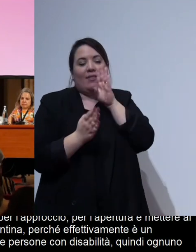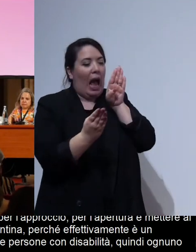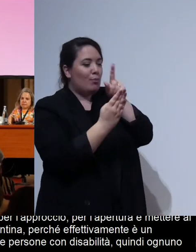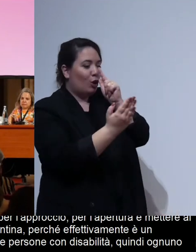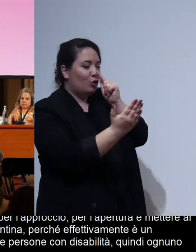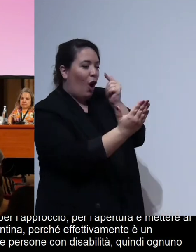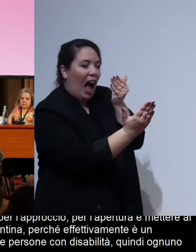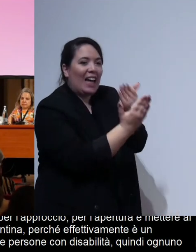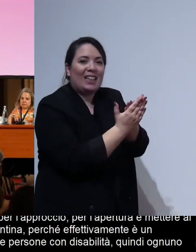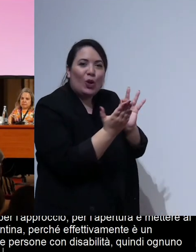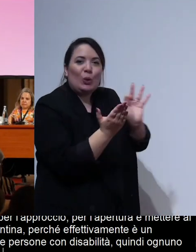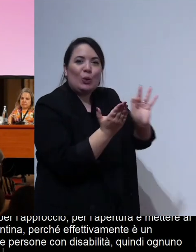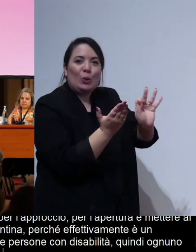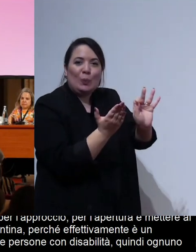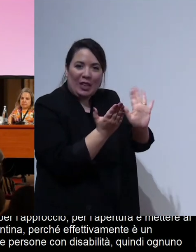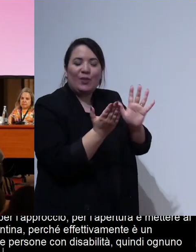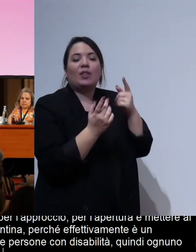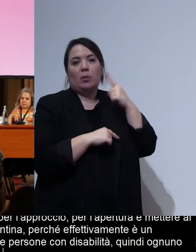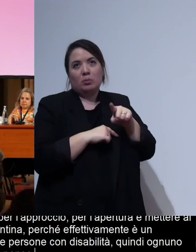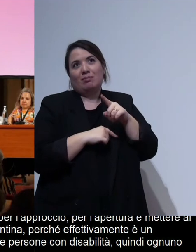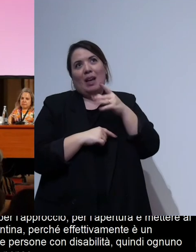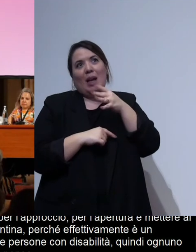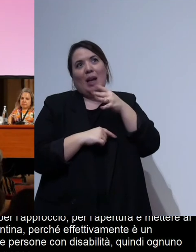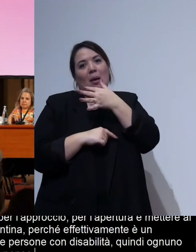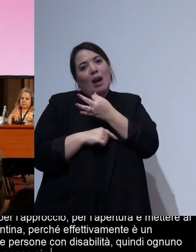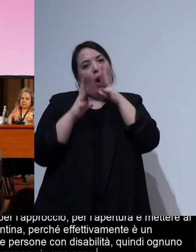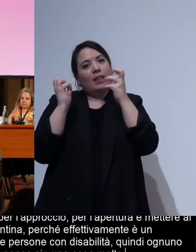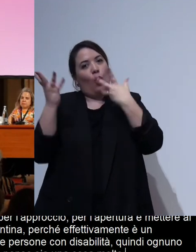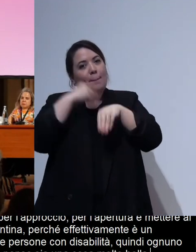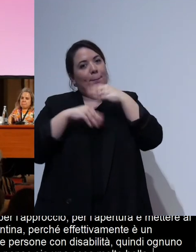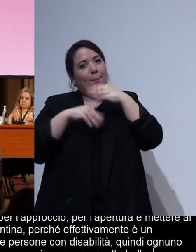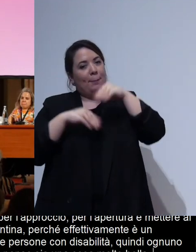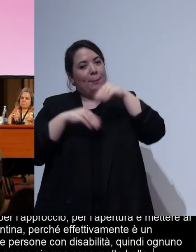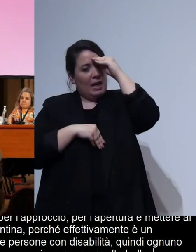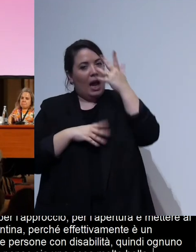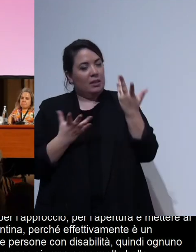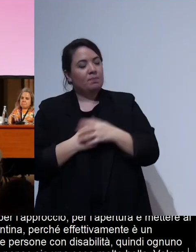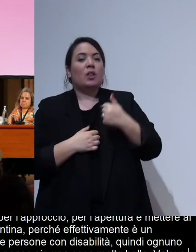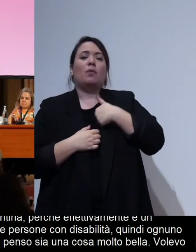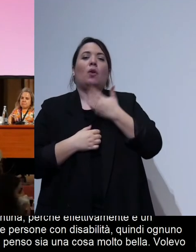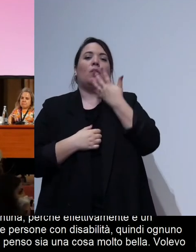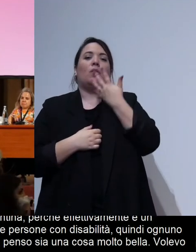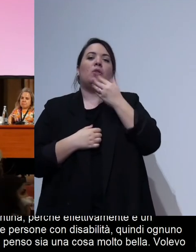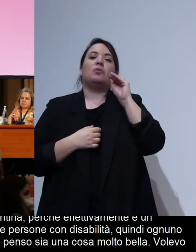'imparare sia una cosa molto bella io volevo chiedere una cosa intanto quanto